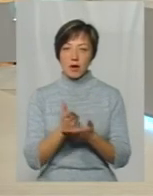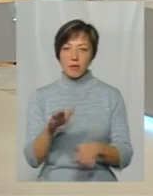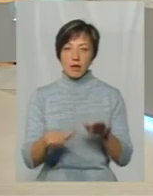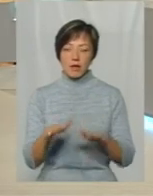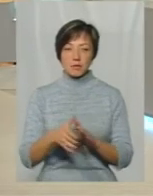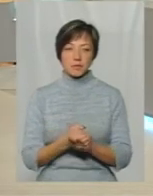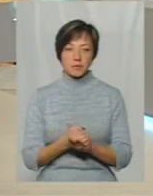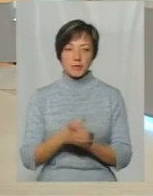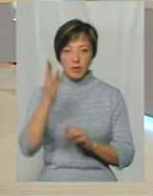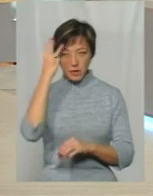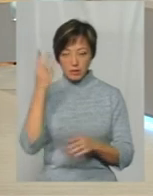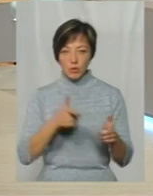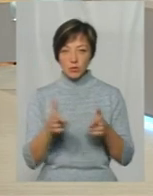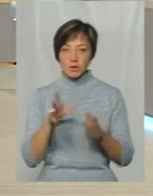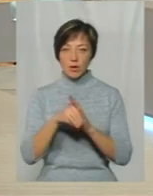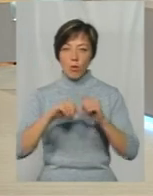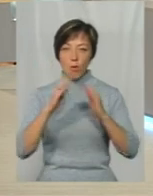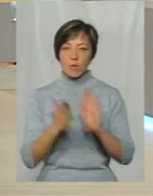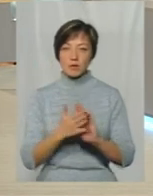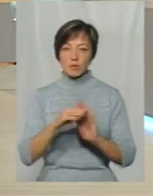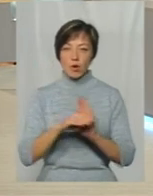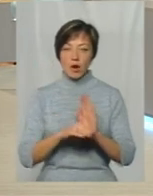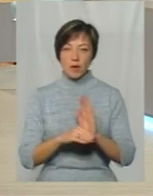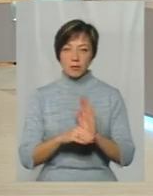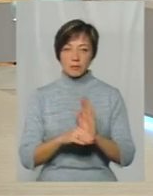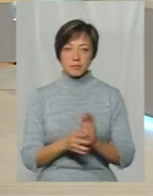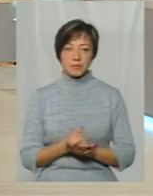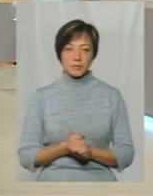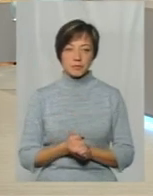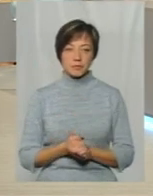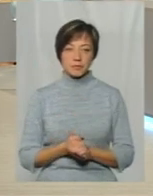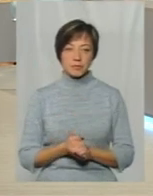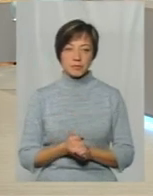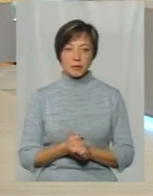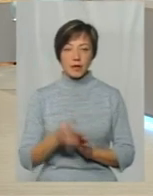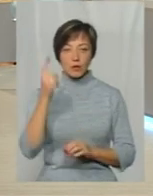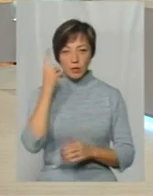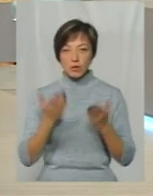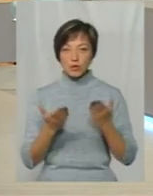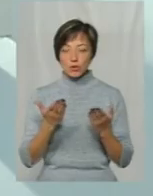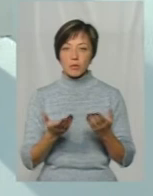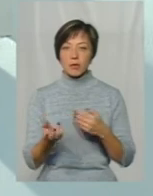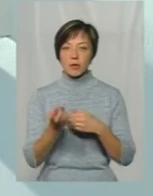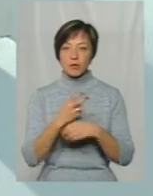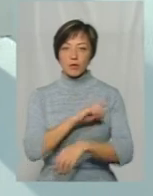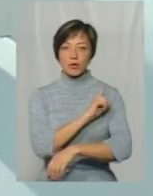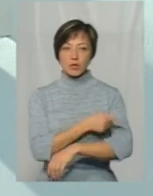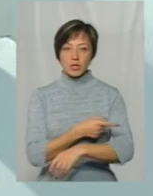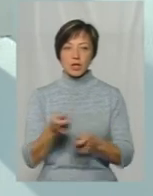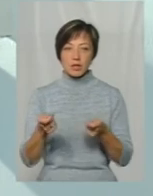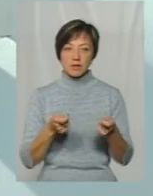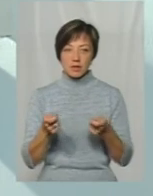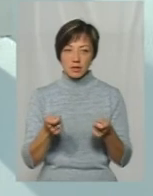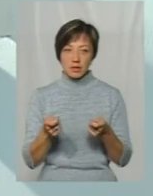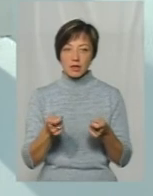Хмельницький готовий до запровадження комплексної програми Пані Тетяно, одним реченням Я думаю, що якщо до нас прийдуть потужні керівники